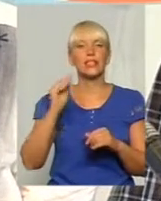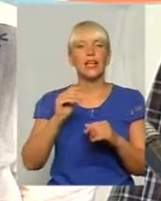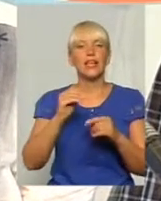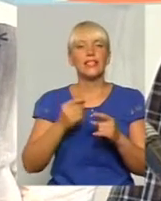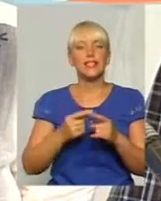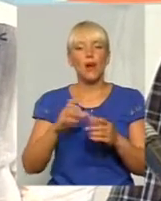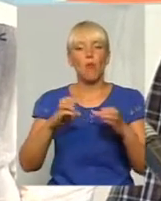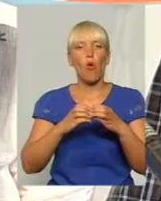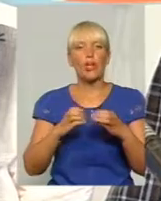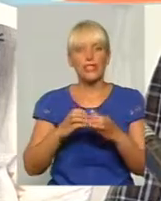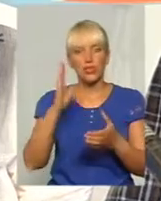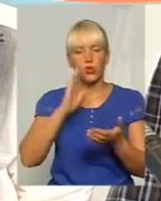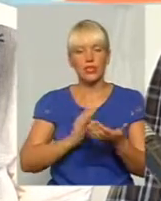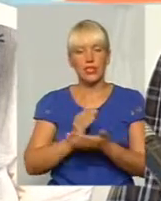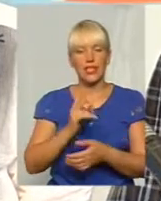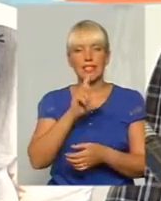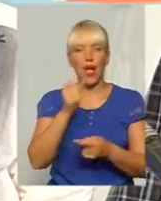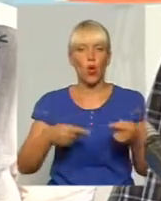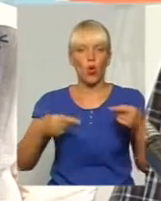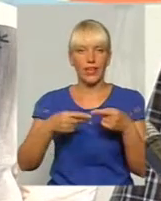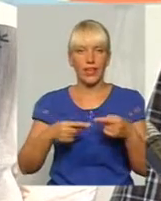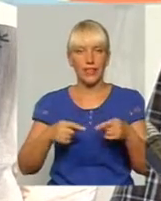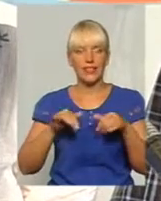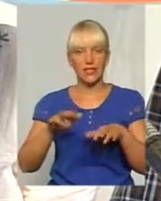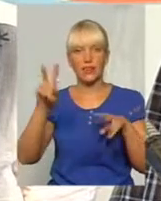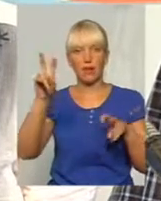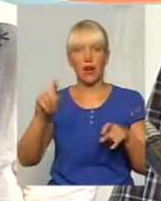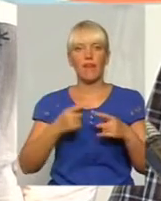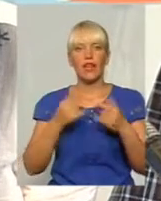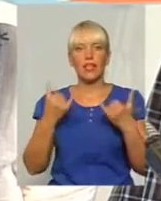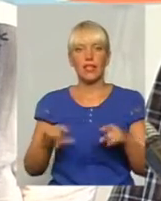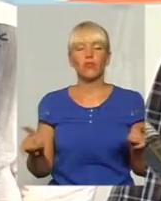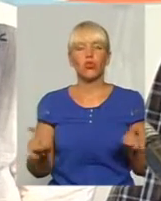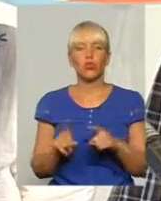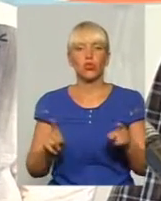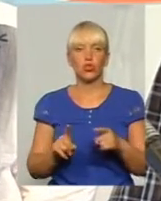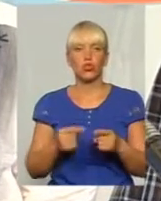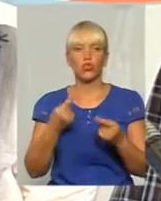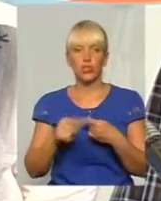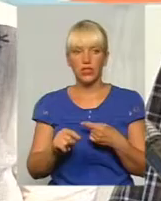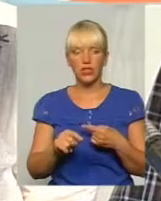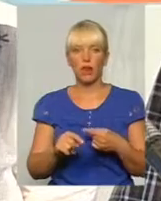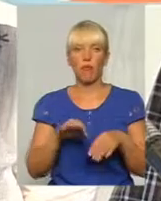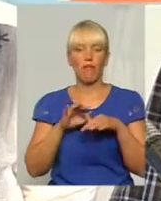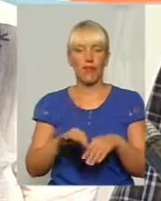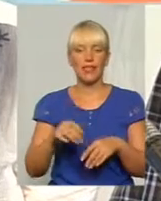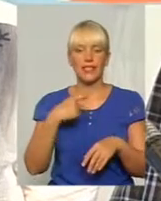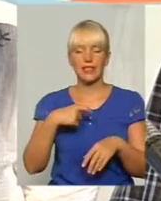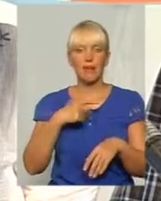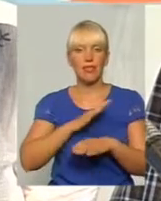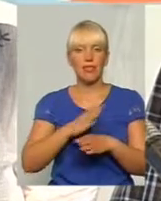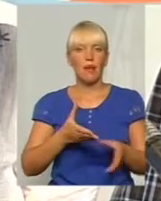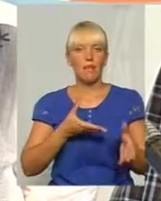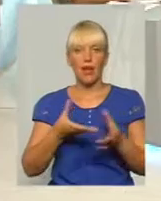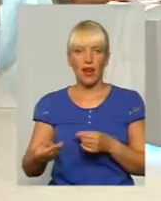вдвічі дивно, що інші політичні сили повели себе, ну, м'яко кажучи, непереконливо. Що до цієї